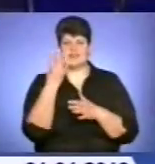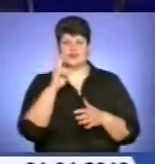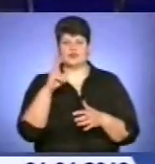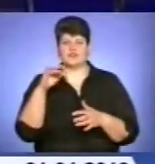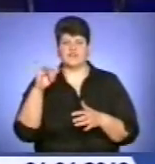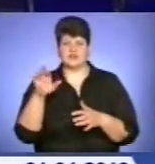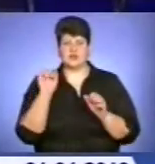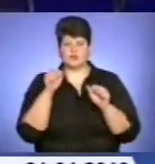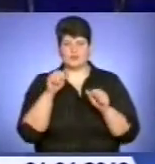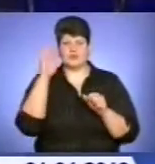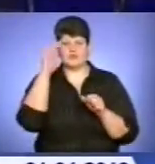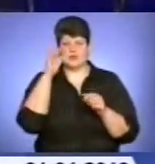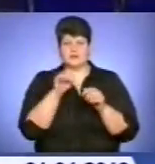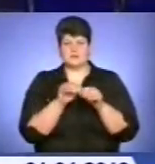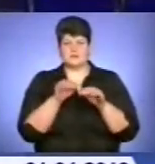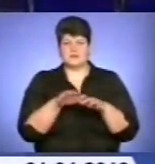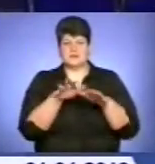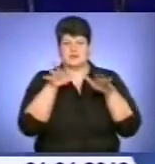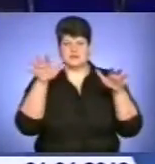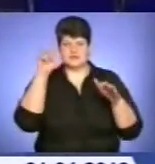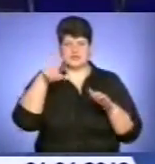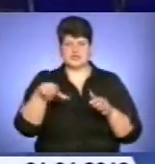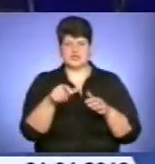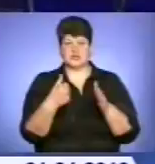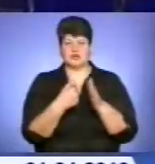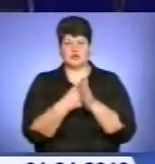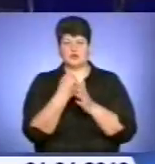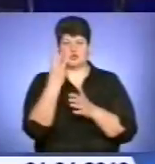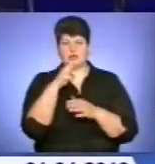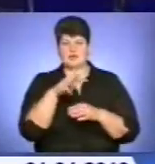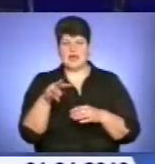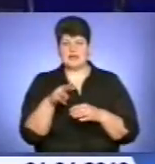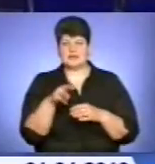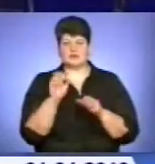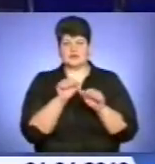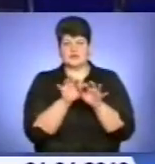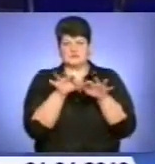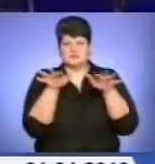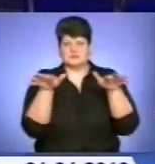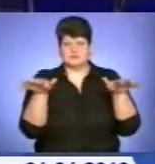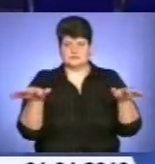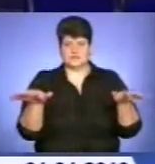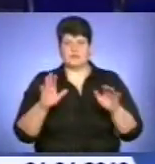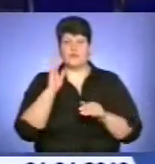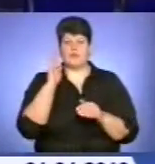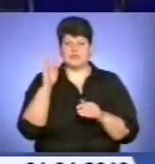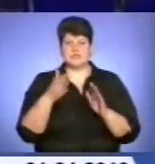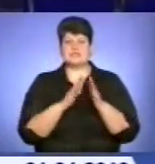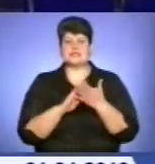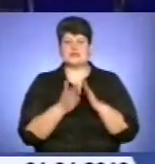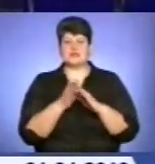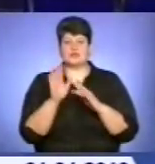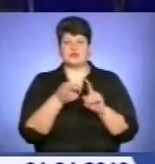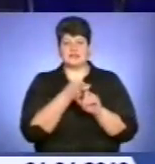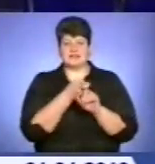Дністра можливий підйом води на 0,3-1 метра. Можливий вихід води на заплаву. Подальша гідрологічна ситуація буде залежати